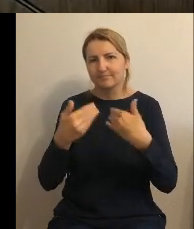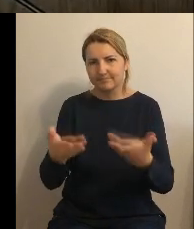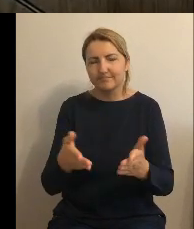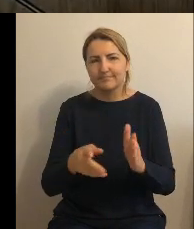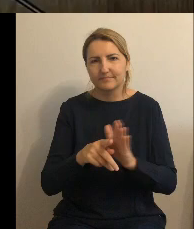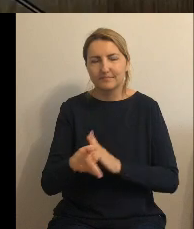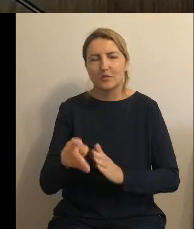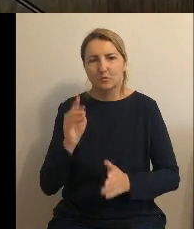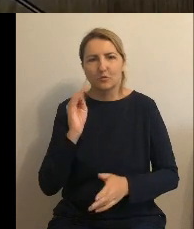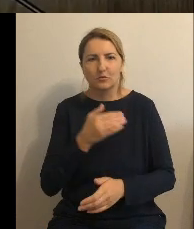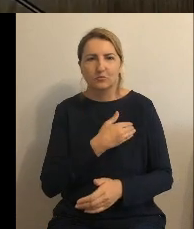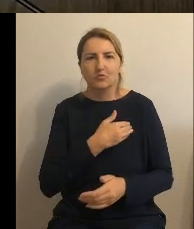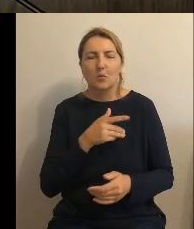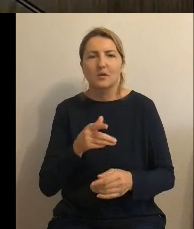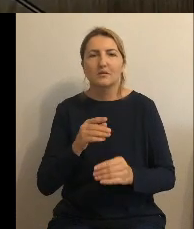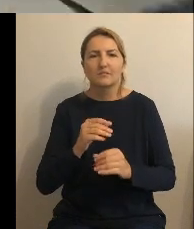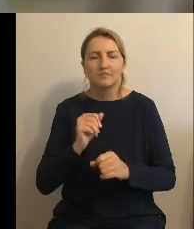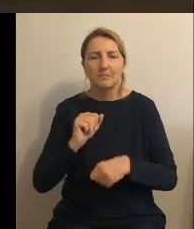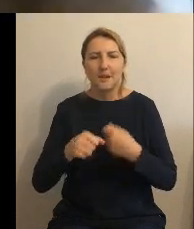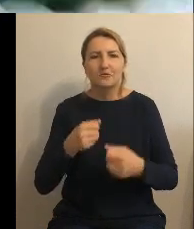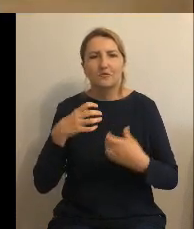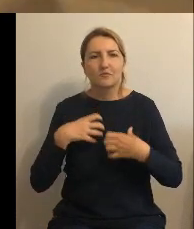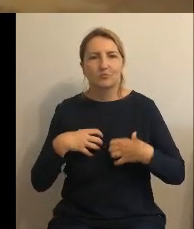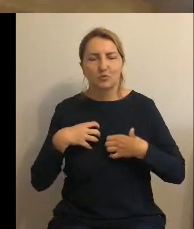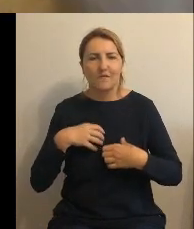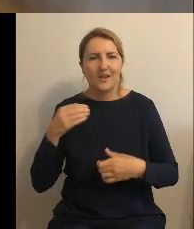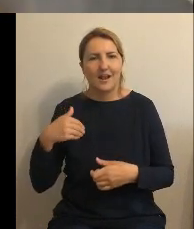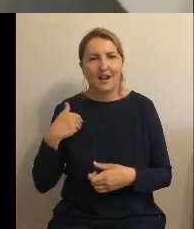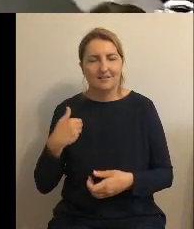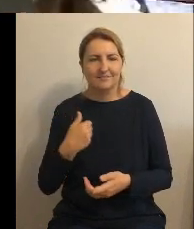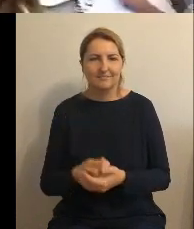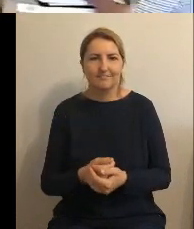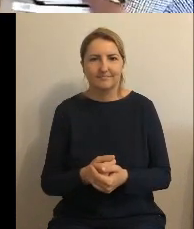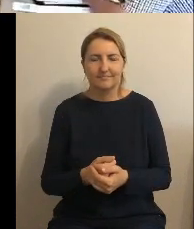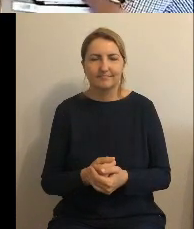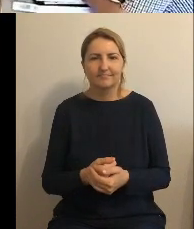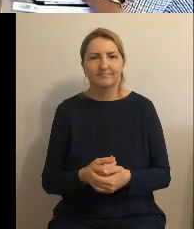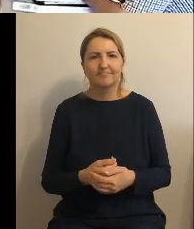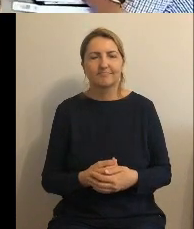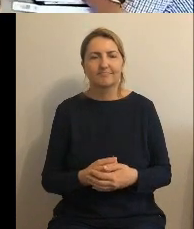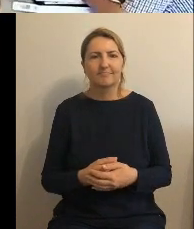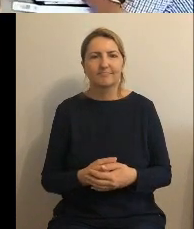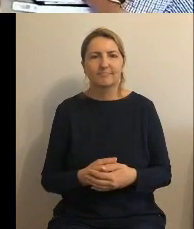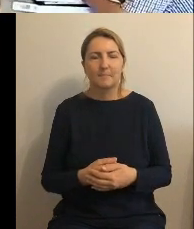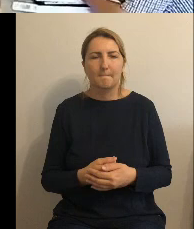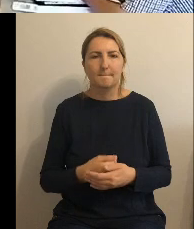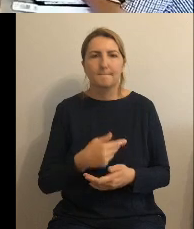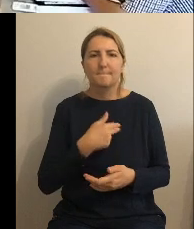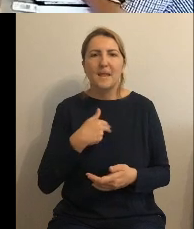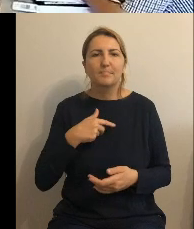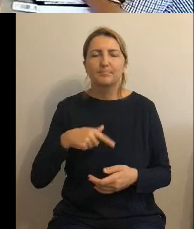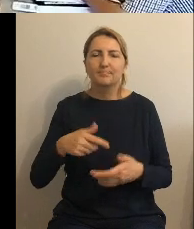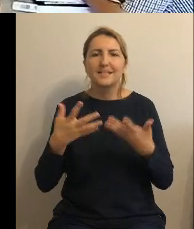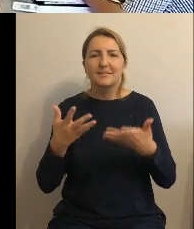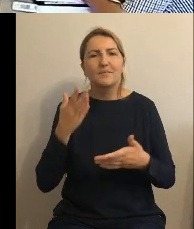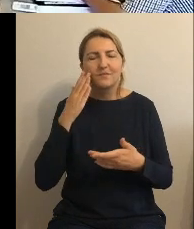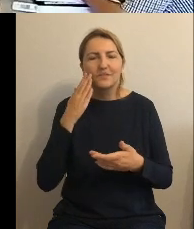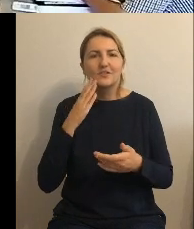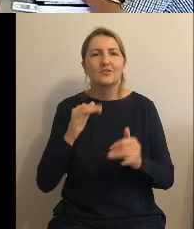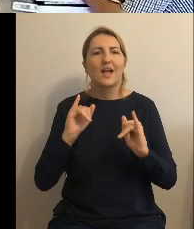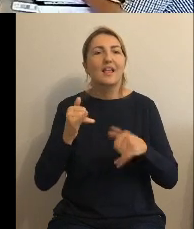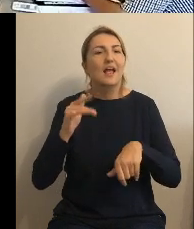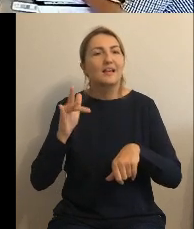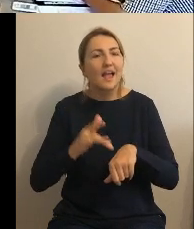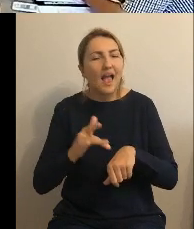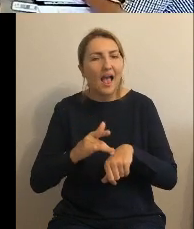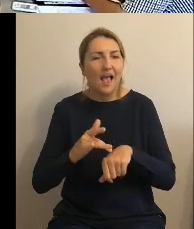przyrodnicze. ...prawdzić, w jaki sposób ta fursa została wykorzystana i jakie będą efekty, efekty, że tak powiem, dydaktyczne. Bo